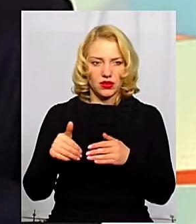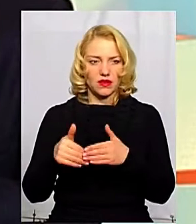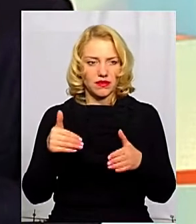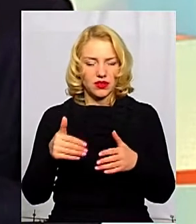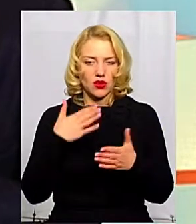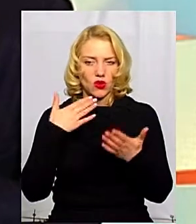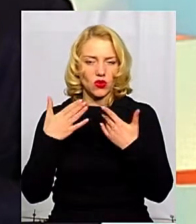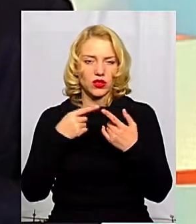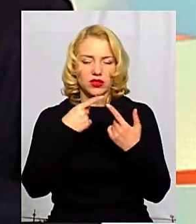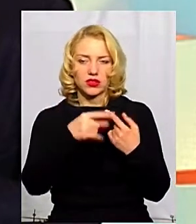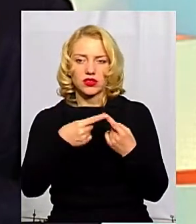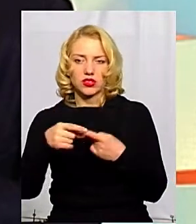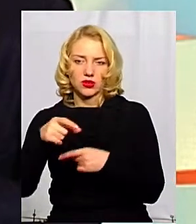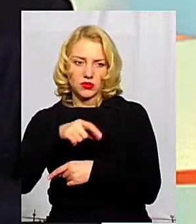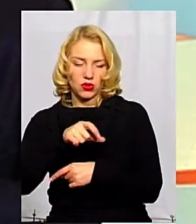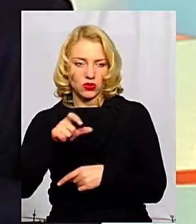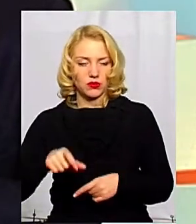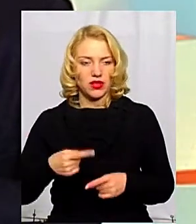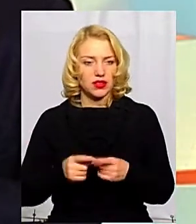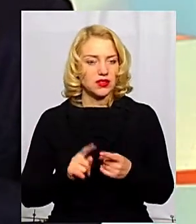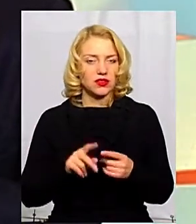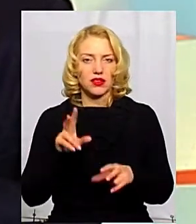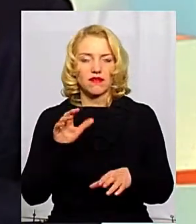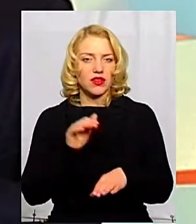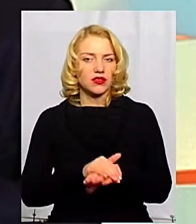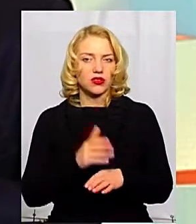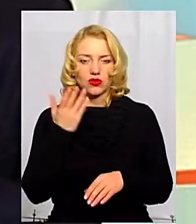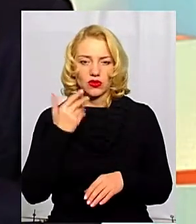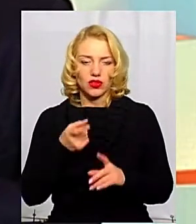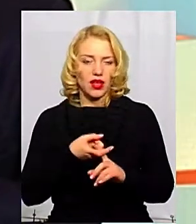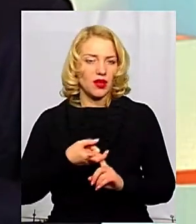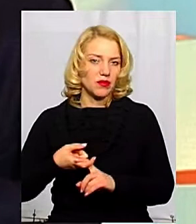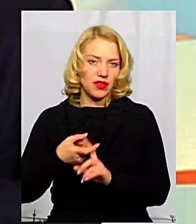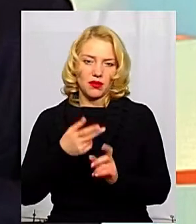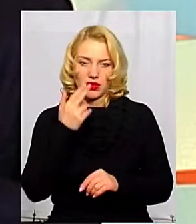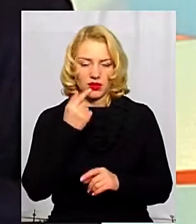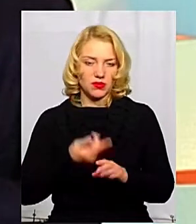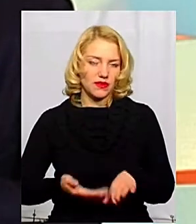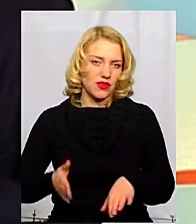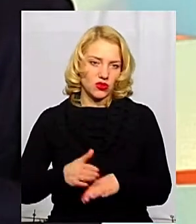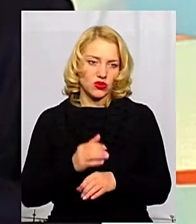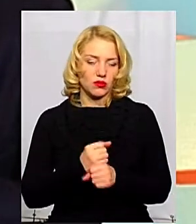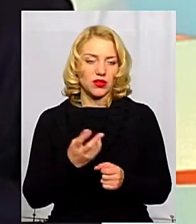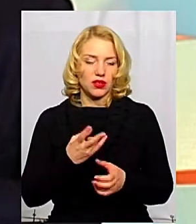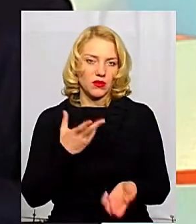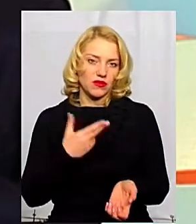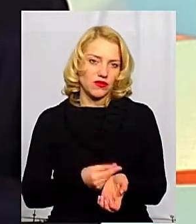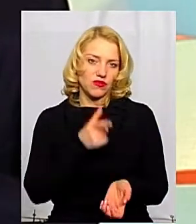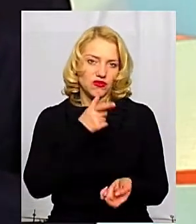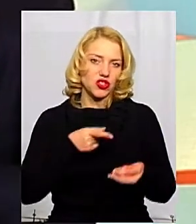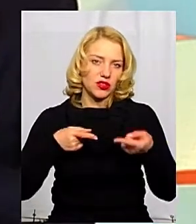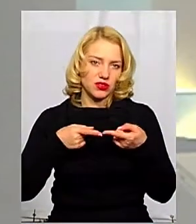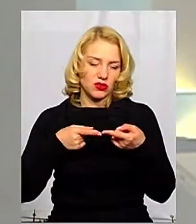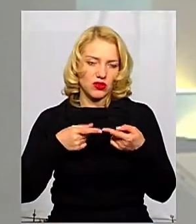контакту з іншими особами. Це фактично, коли йде епідемія грипу, зробити дуже важко. Тому щепитись треба вчасно.